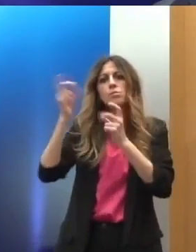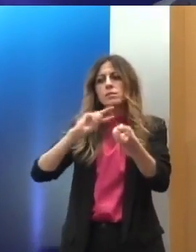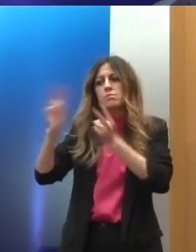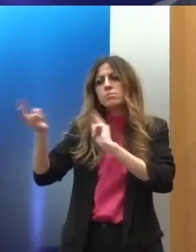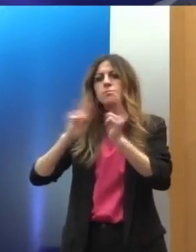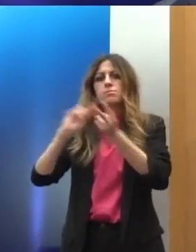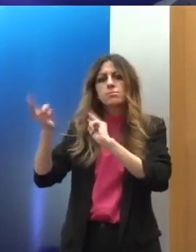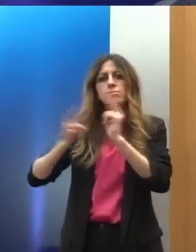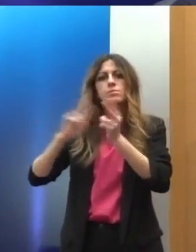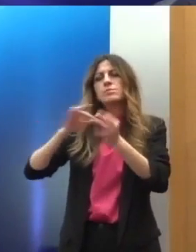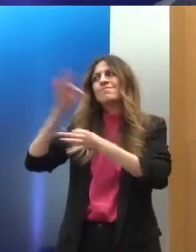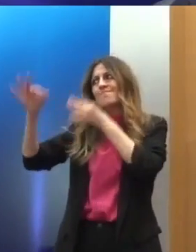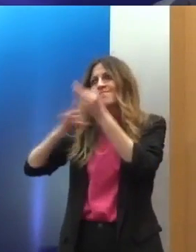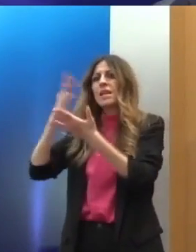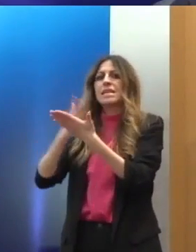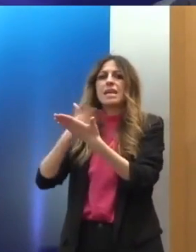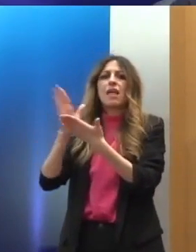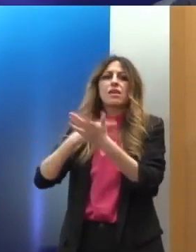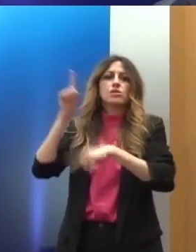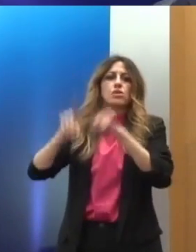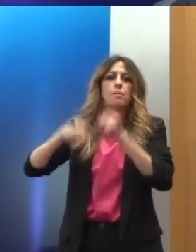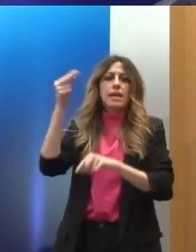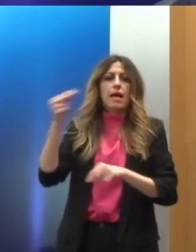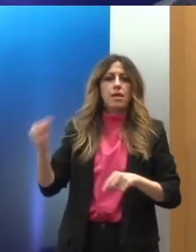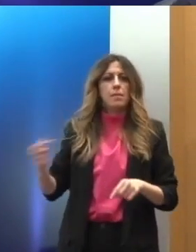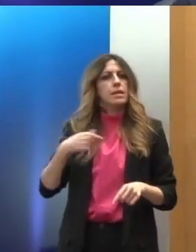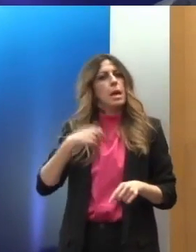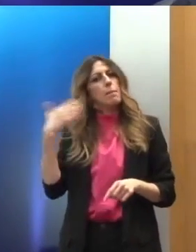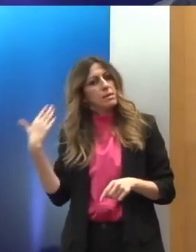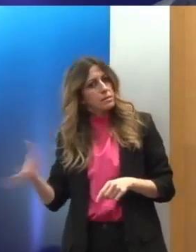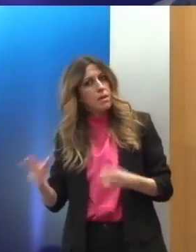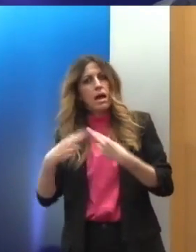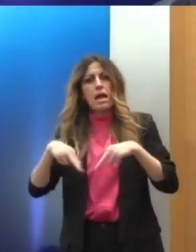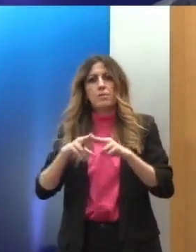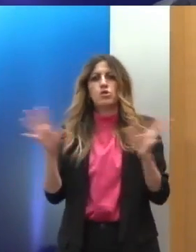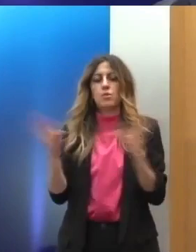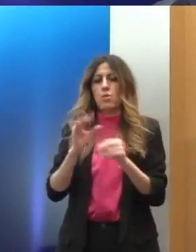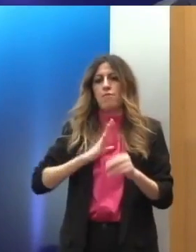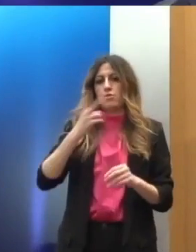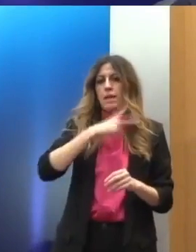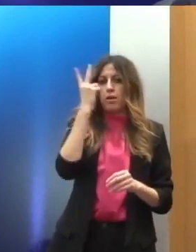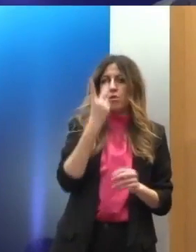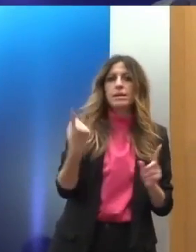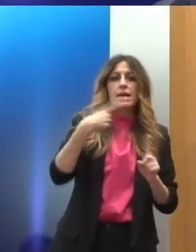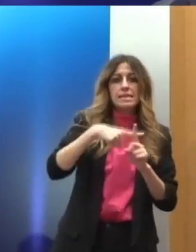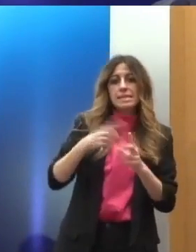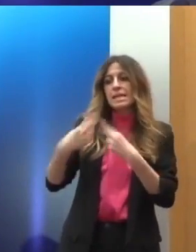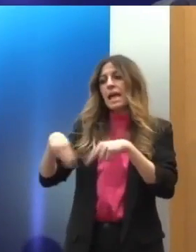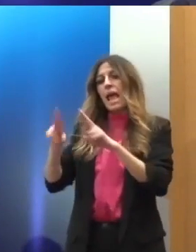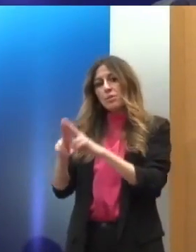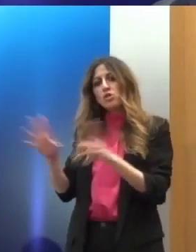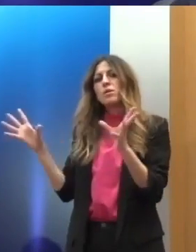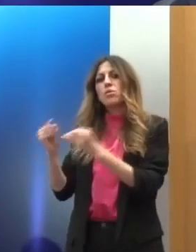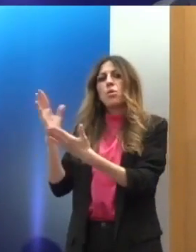διευκρινίζοντας συγκεκριμένες περιπτώσεις. Αυτό το κάναμε και στην Επιτροπή Ανθρωπίνων Δικαιωμάτων και στην Επιτροπή κατά των φιλετικών